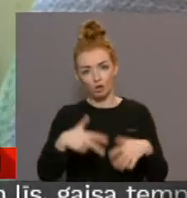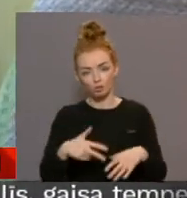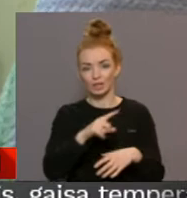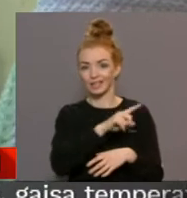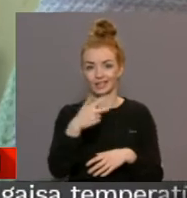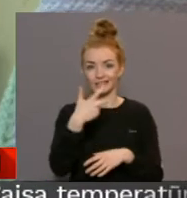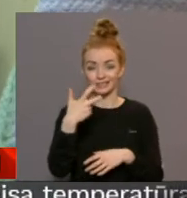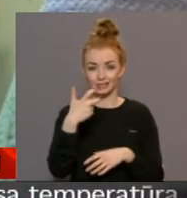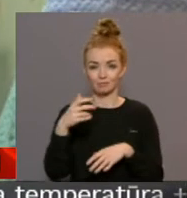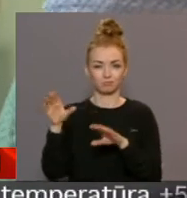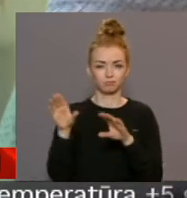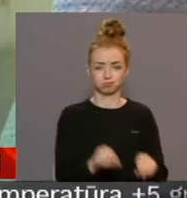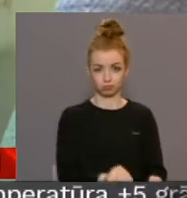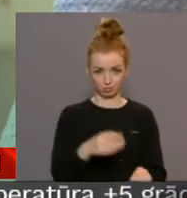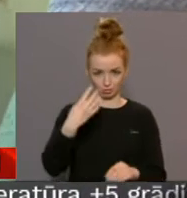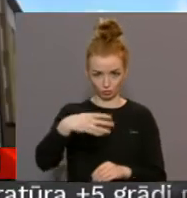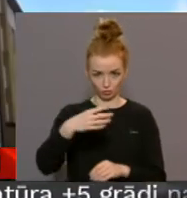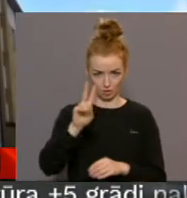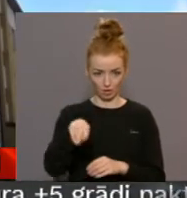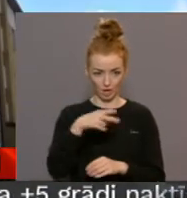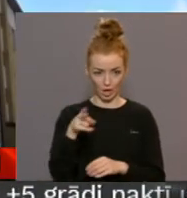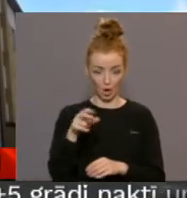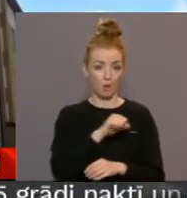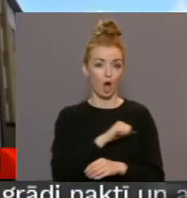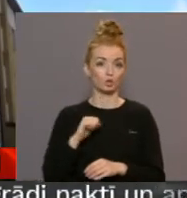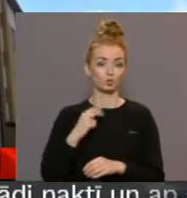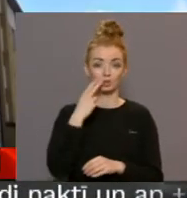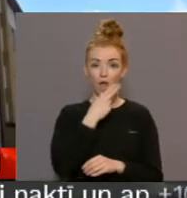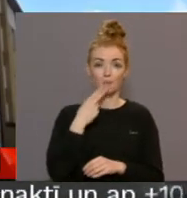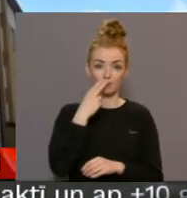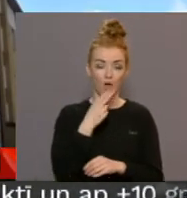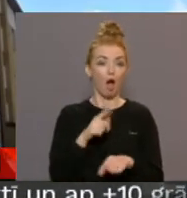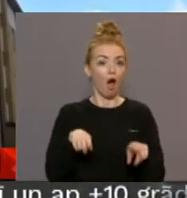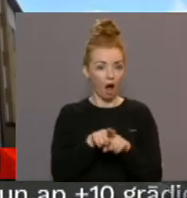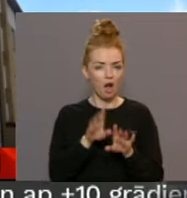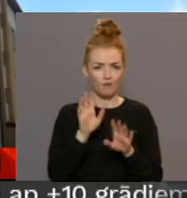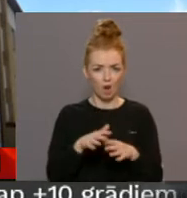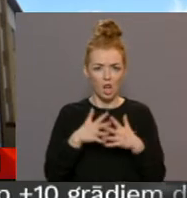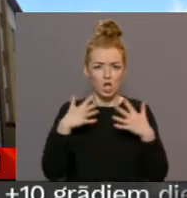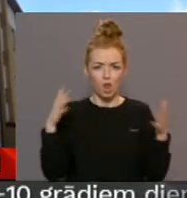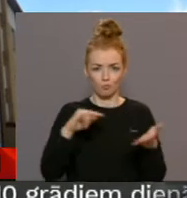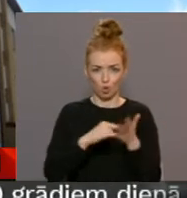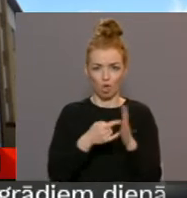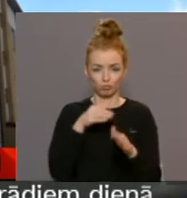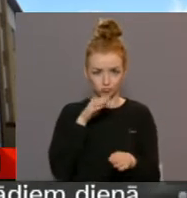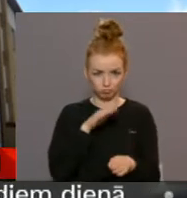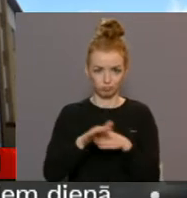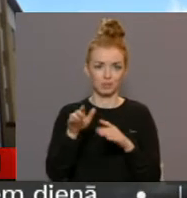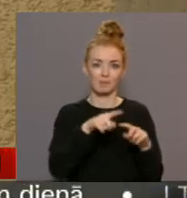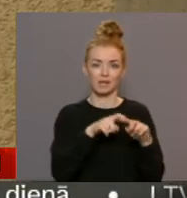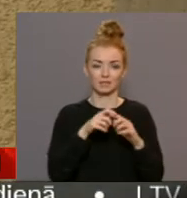pārgaivies 40 eiro. Pašu saimniekošana nav šķērzas arī pamatīgu darbu veikšanai, kur nepieciešams lielāks